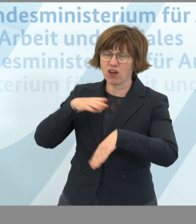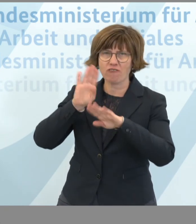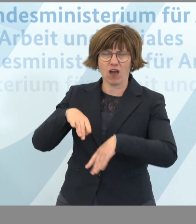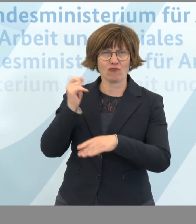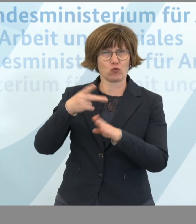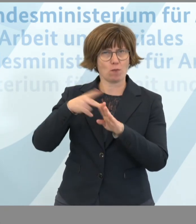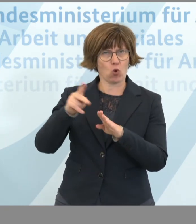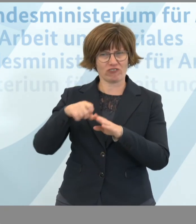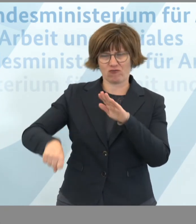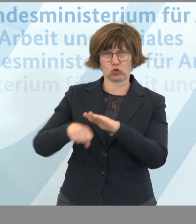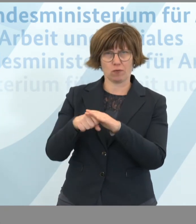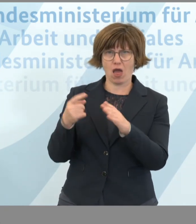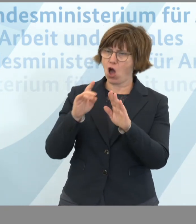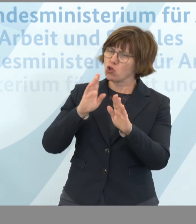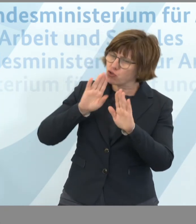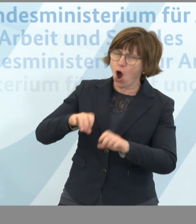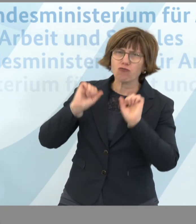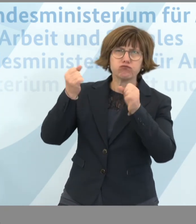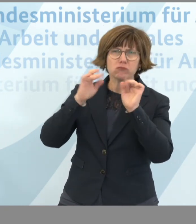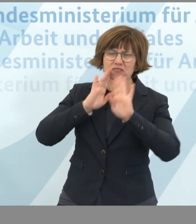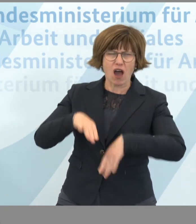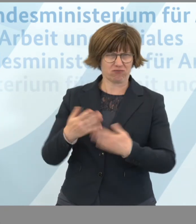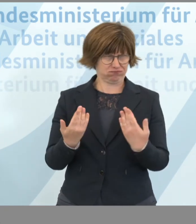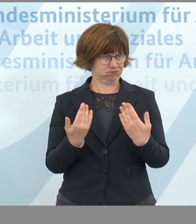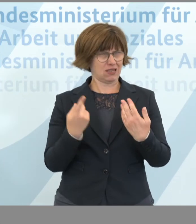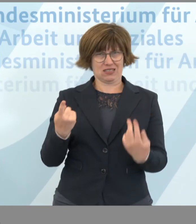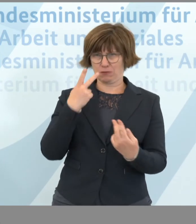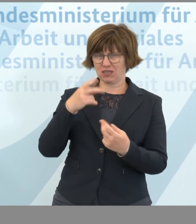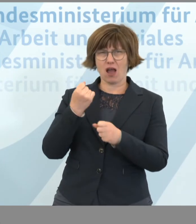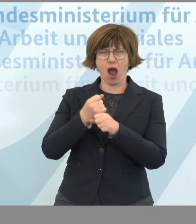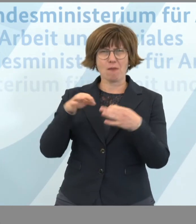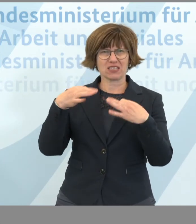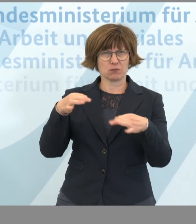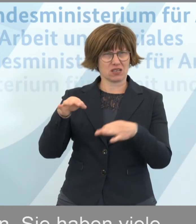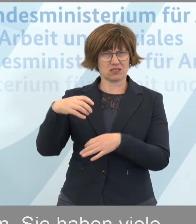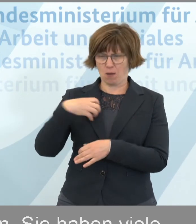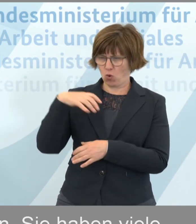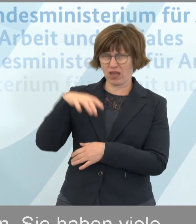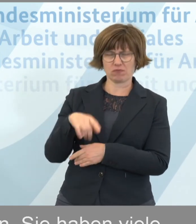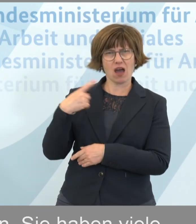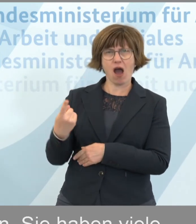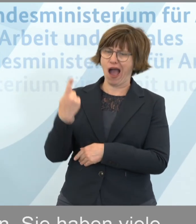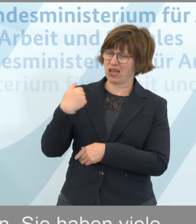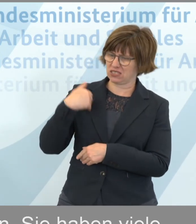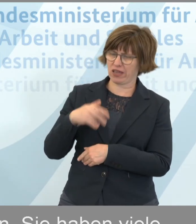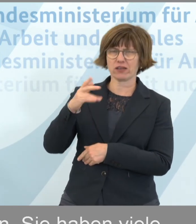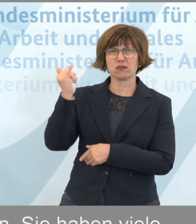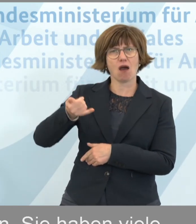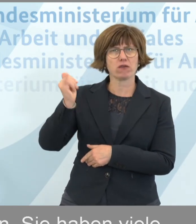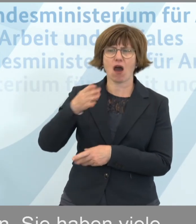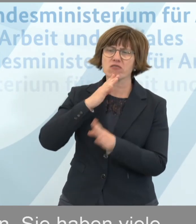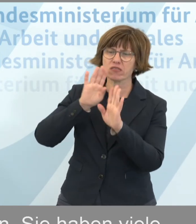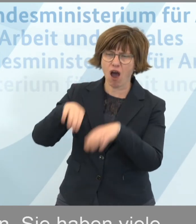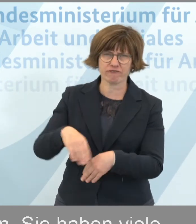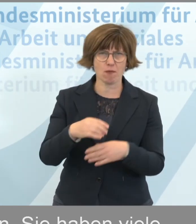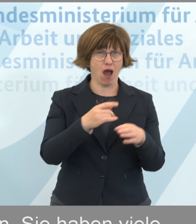gemacht werden könnte, dass Ihre Beschäftigung nachgehen soll. Das heißt, sehen Sie das aber als Minister nicht auch ein Problem, die einer von Ihnen verfügten Maßnahmen